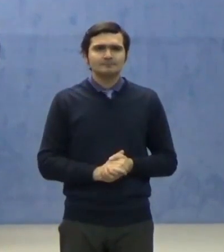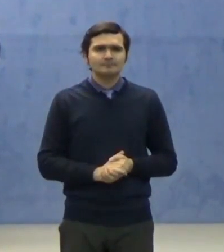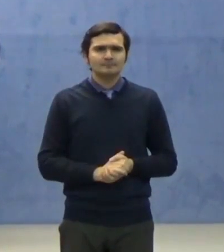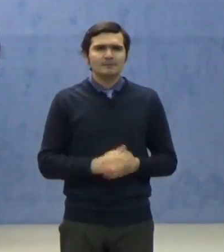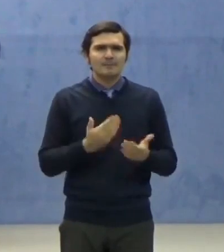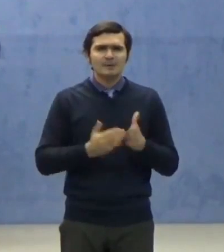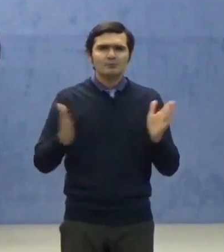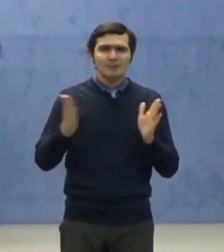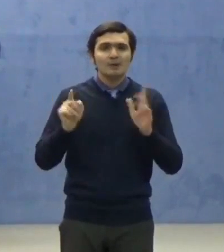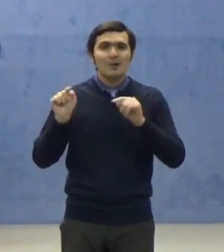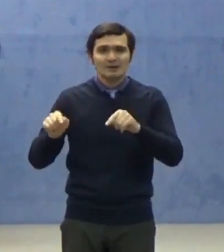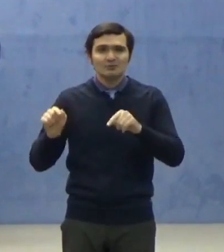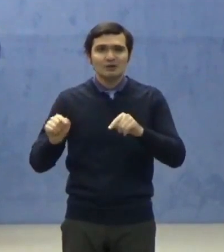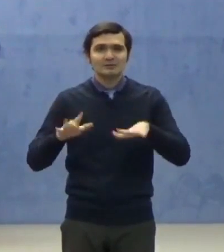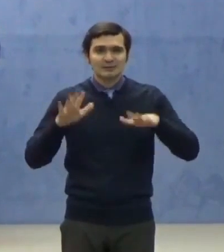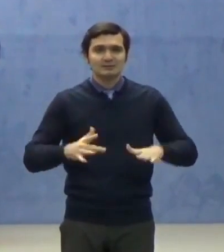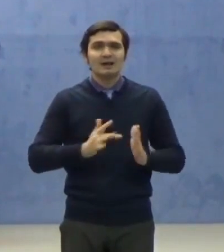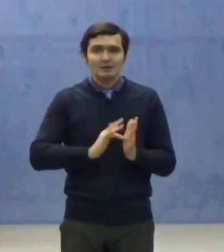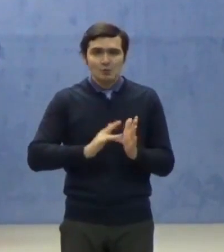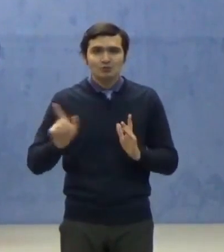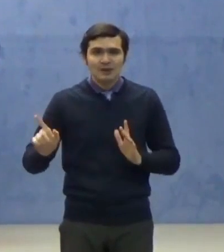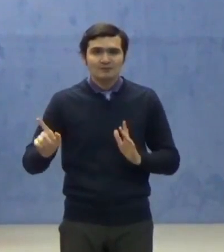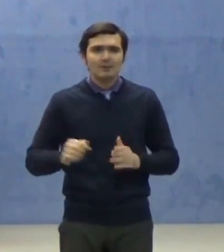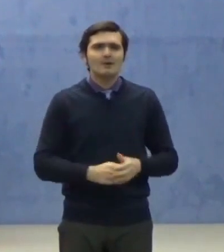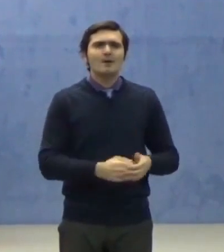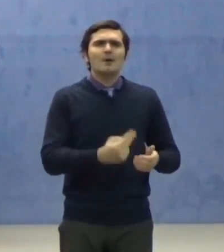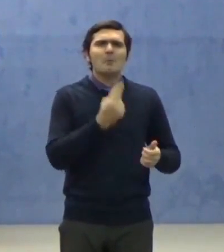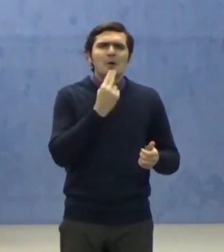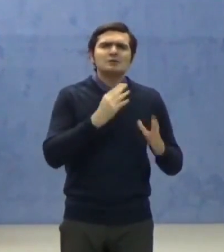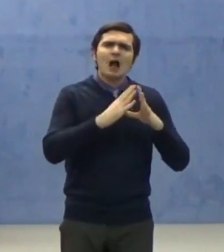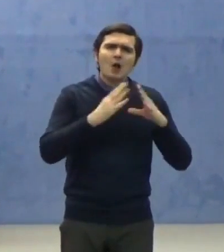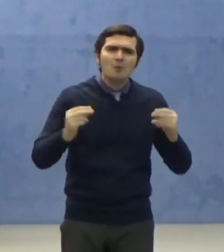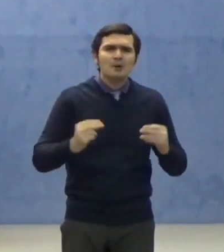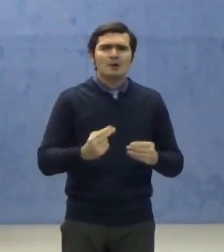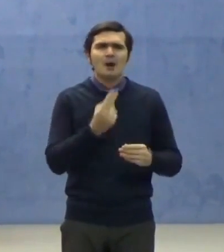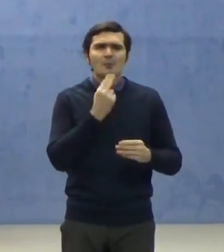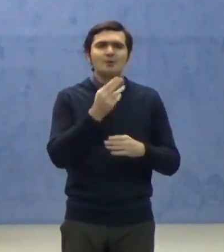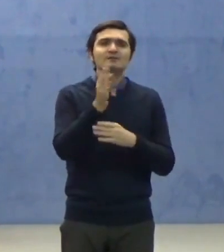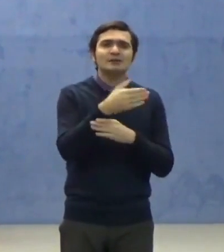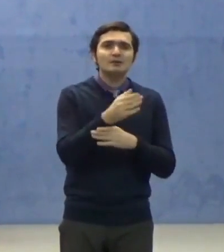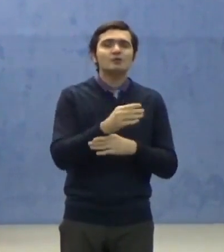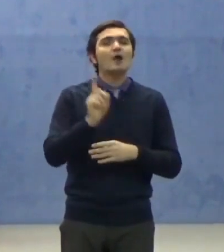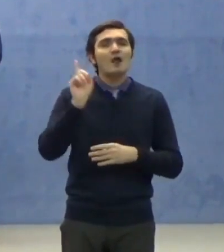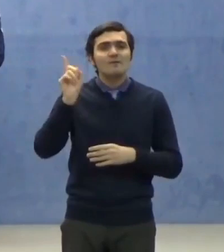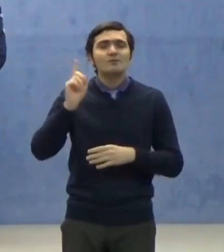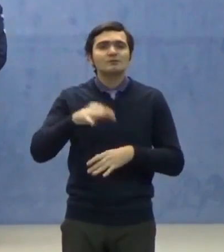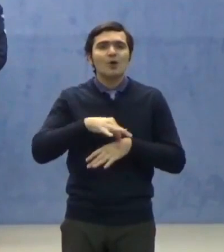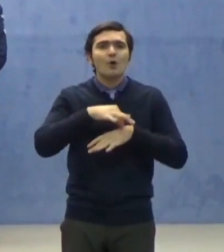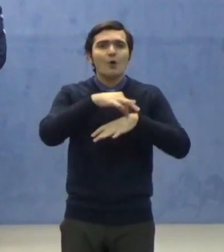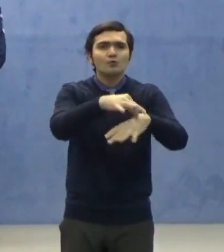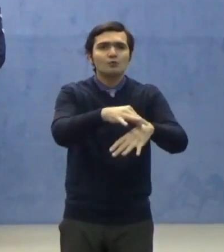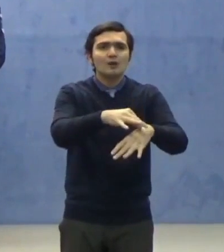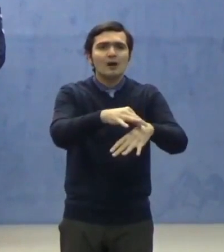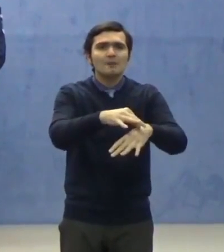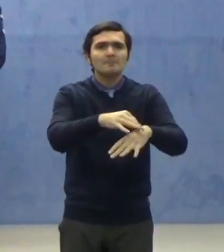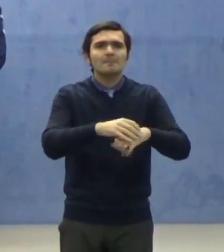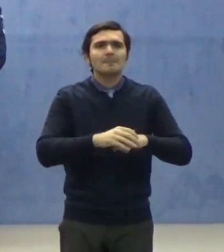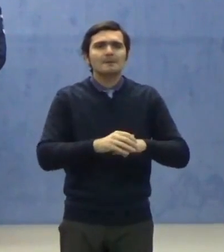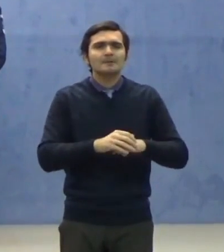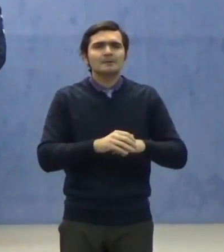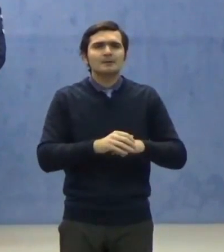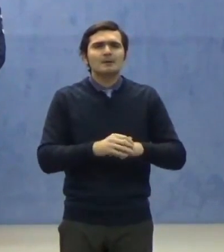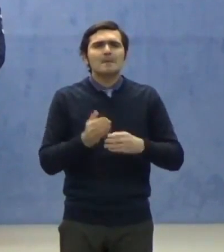Poliția Română, Poliția Națională, va conduce operațional, prin